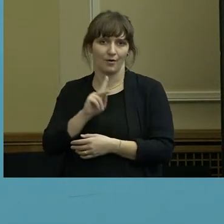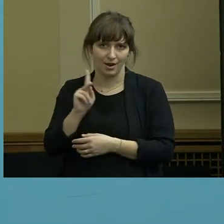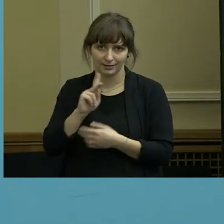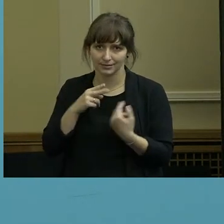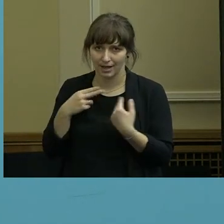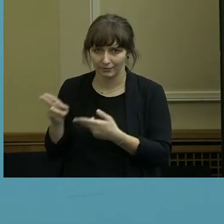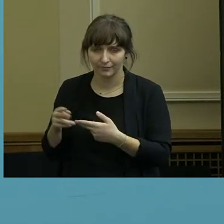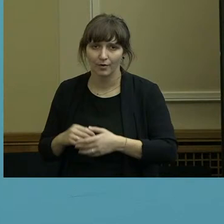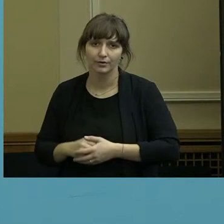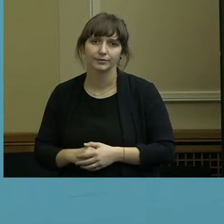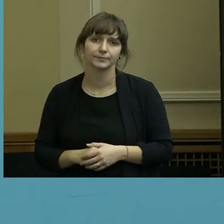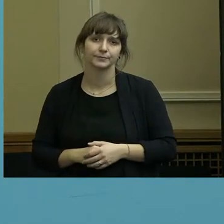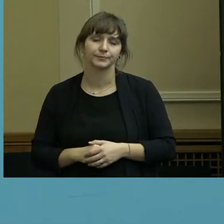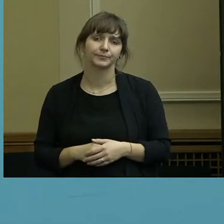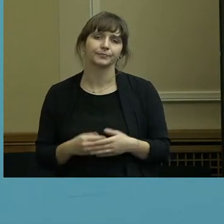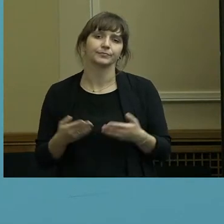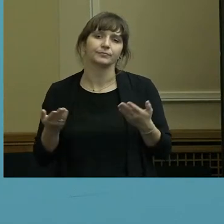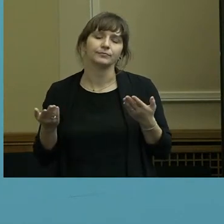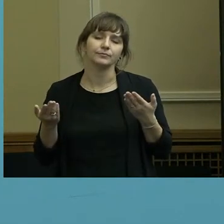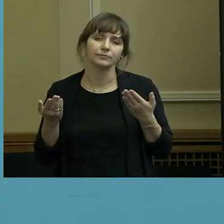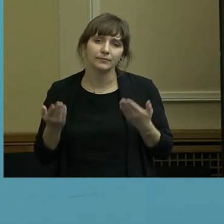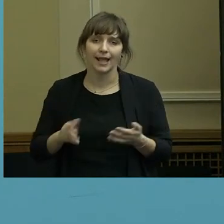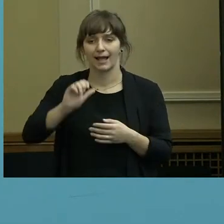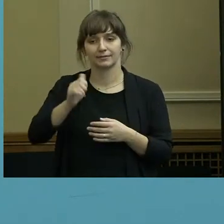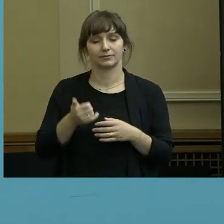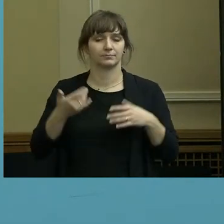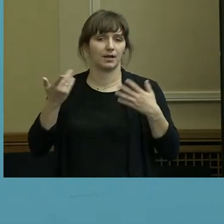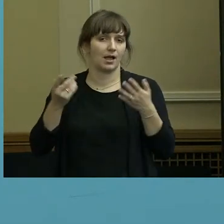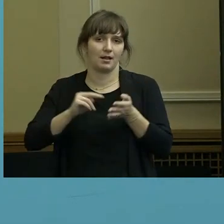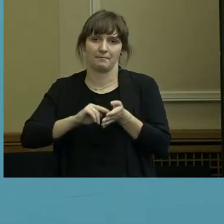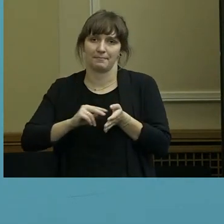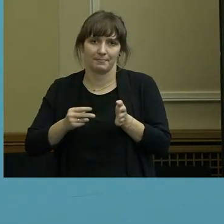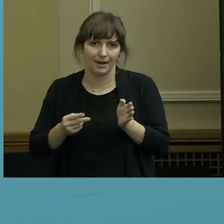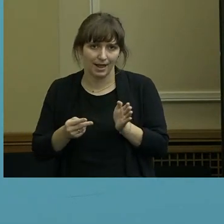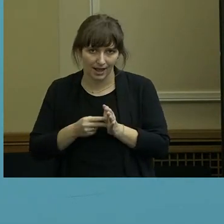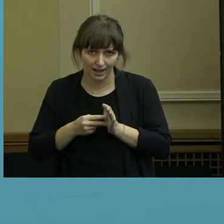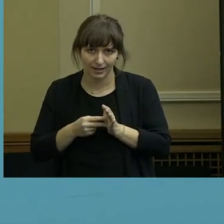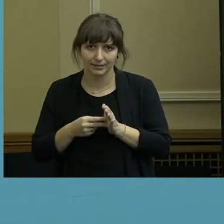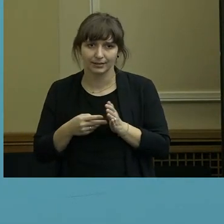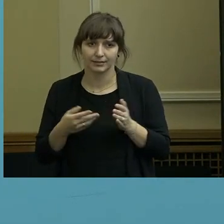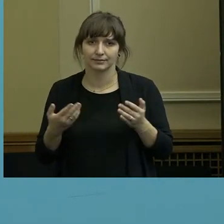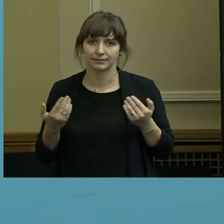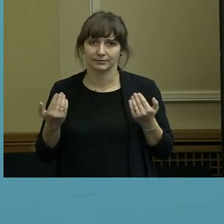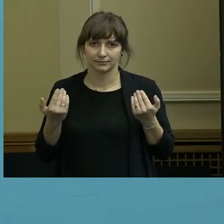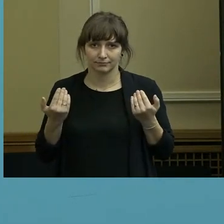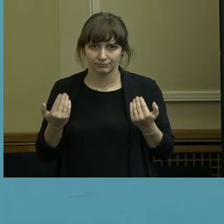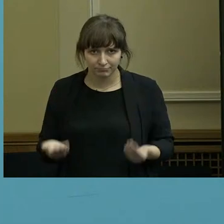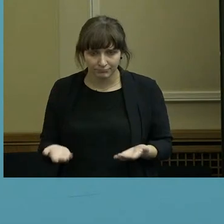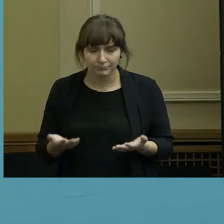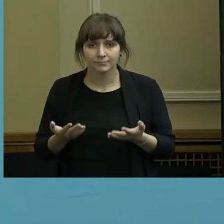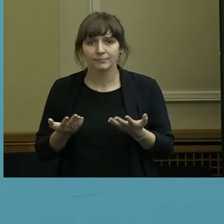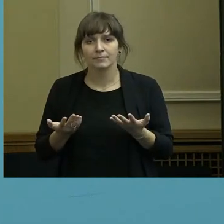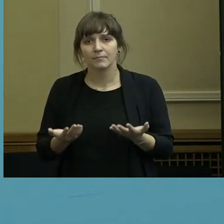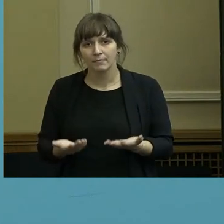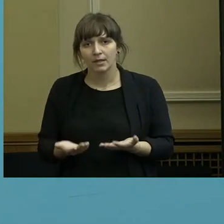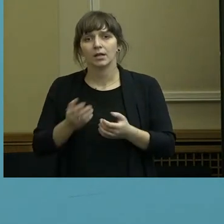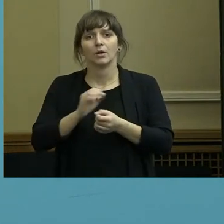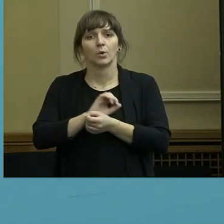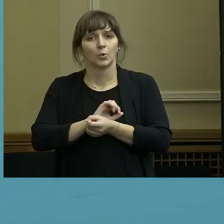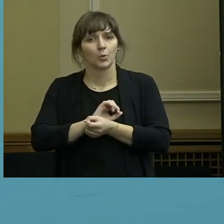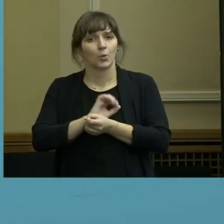Also, was jetzt erstmal vorgesehen ist, ist, dass die Corona